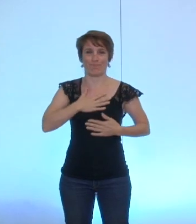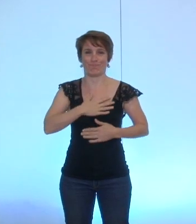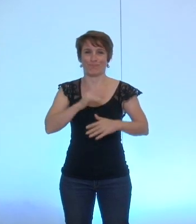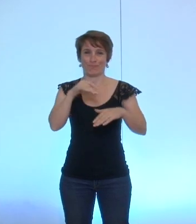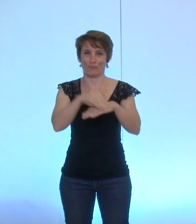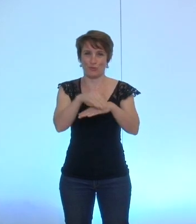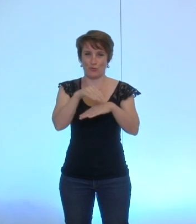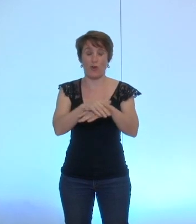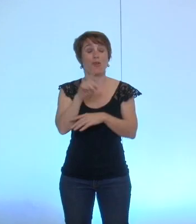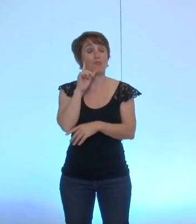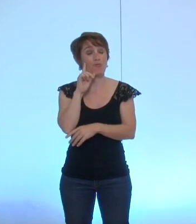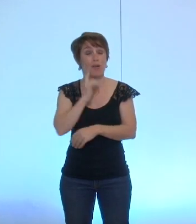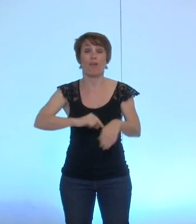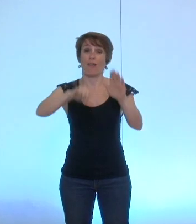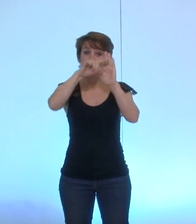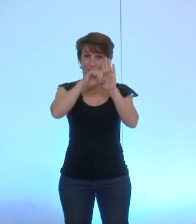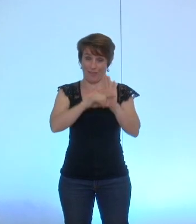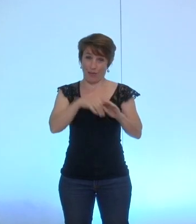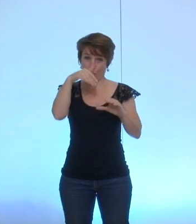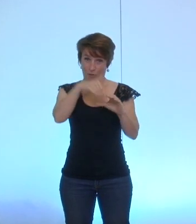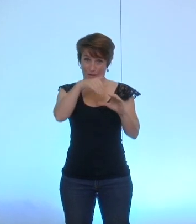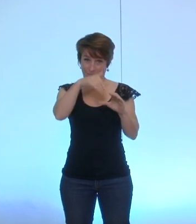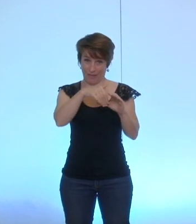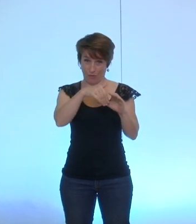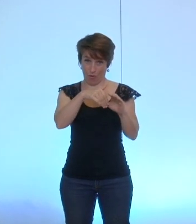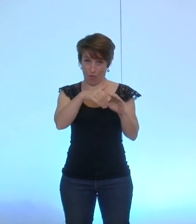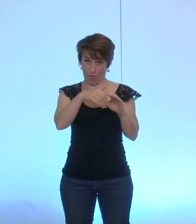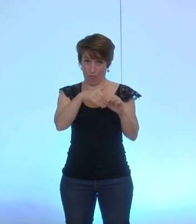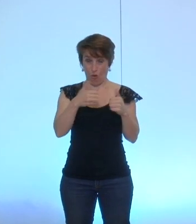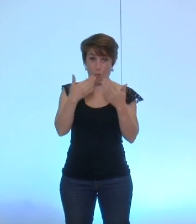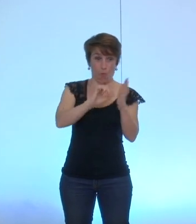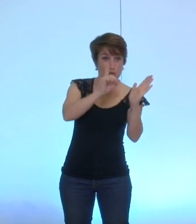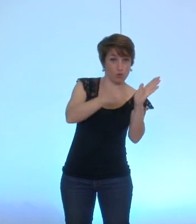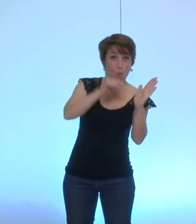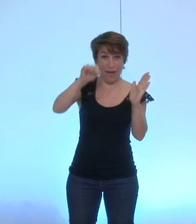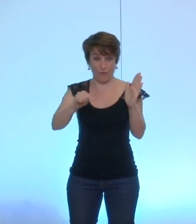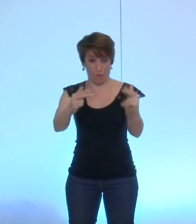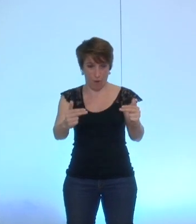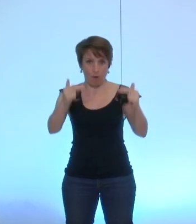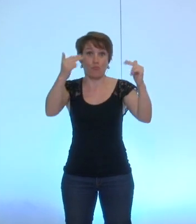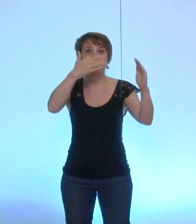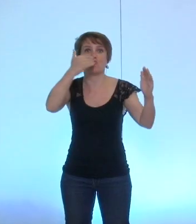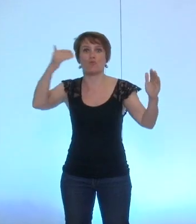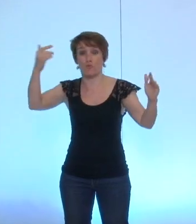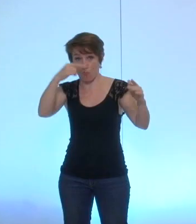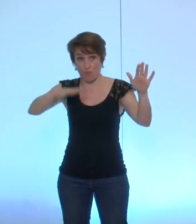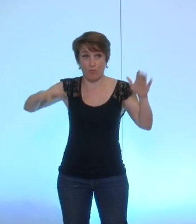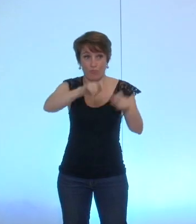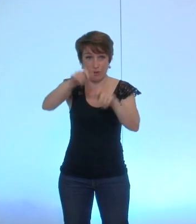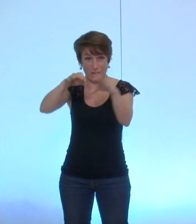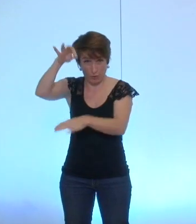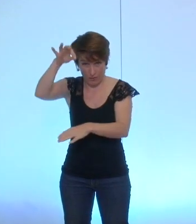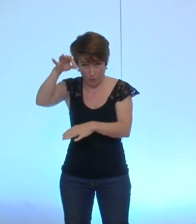intérieur non seulement améliore les droits et les devoirs des élus, mais aborde aussi la